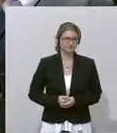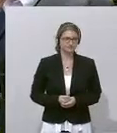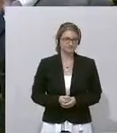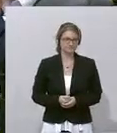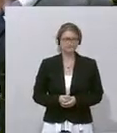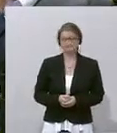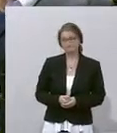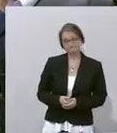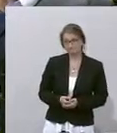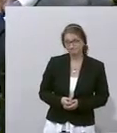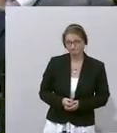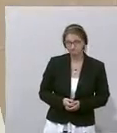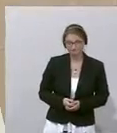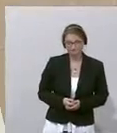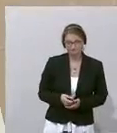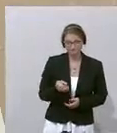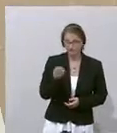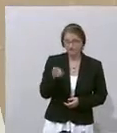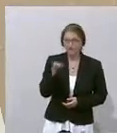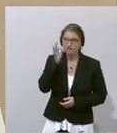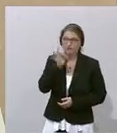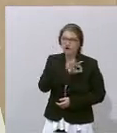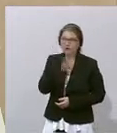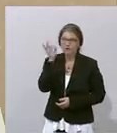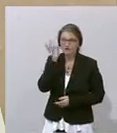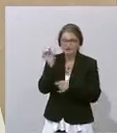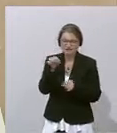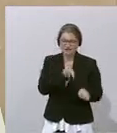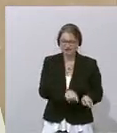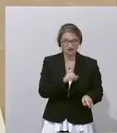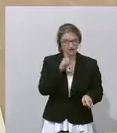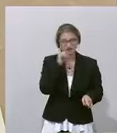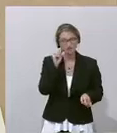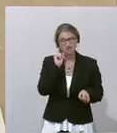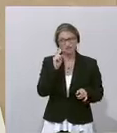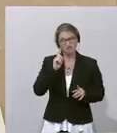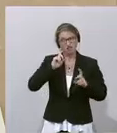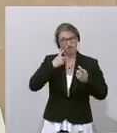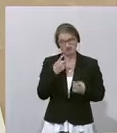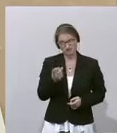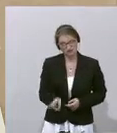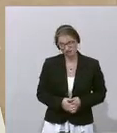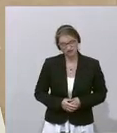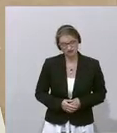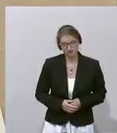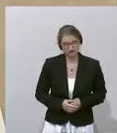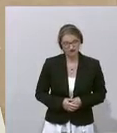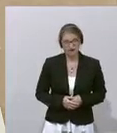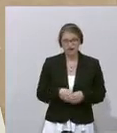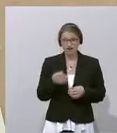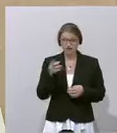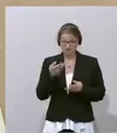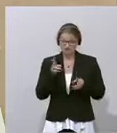Nein, ich sage Ihnen eines, Frau Kollegin, das ist nicht lächerlich. Sollte es sich herausstellen, dass es einen